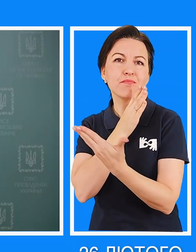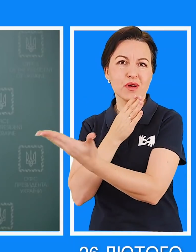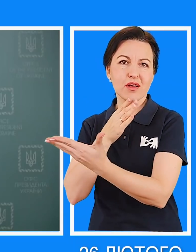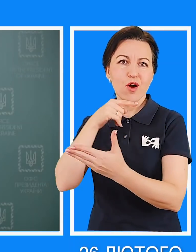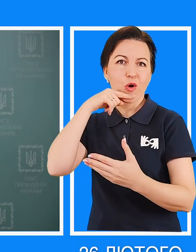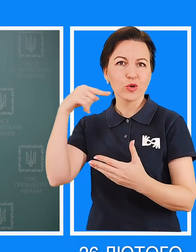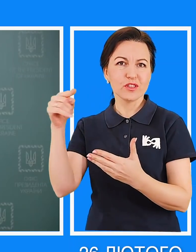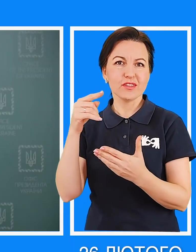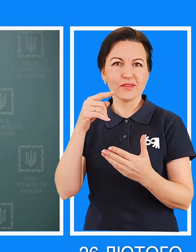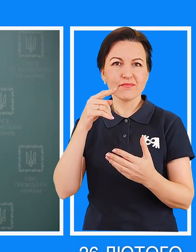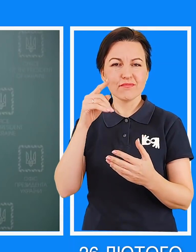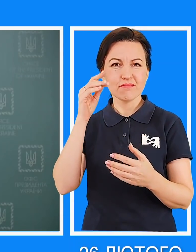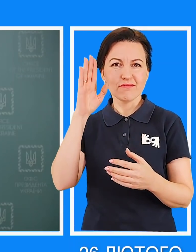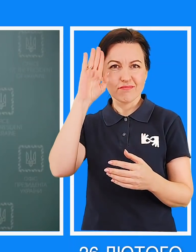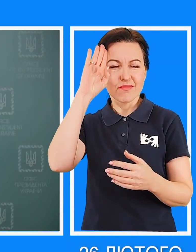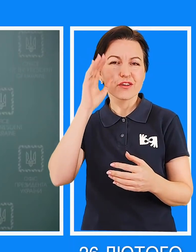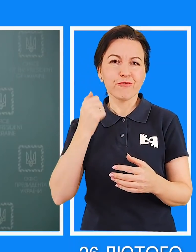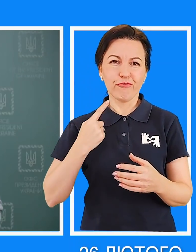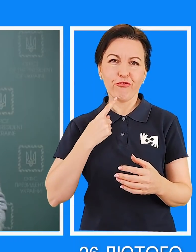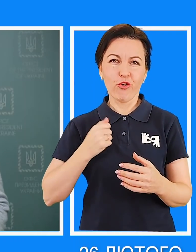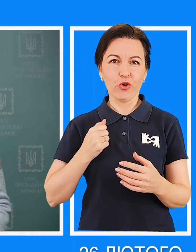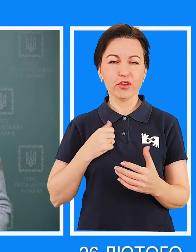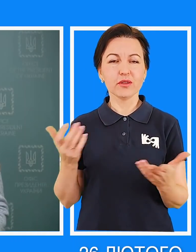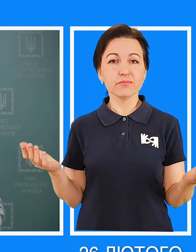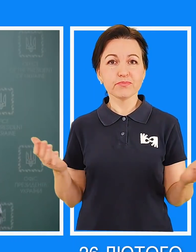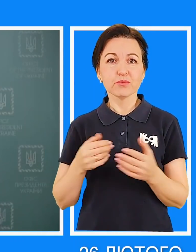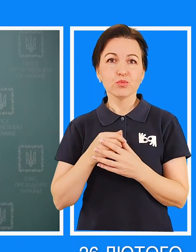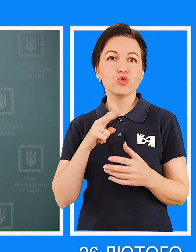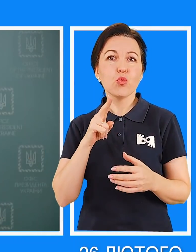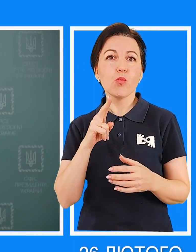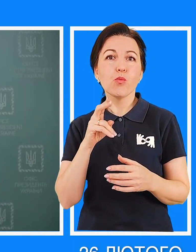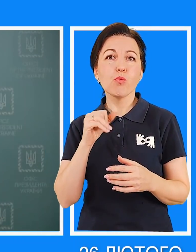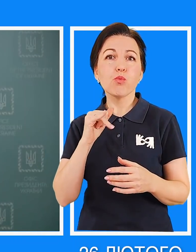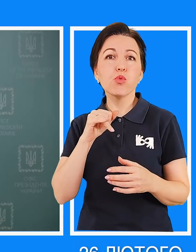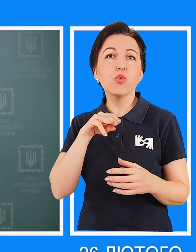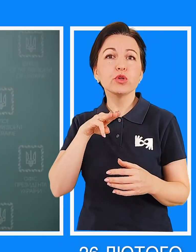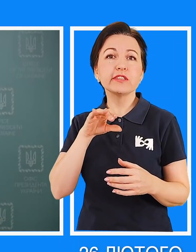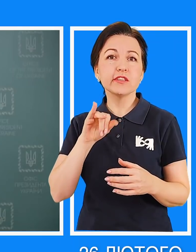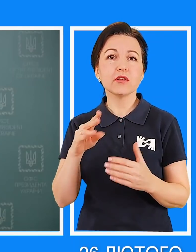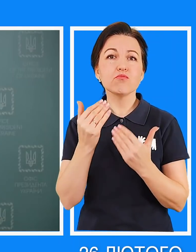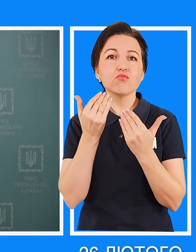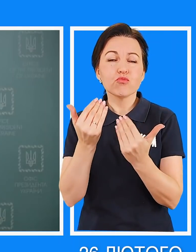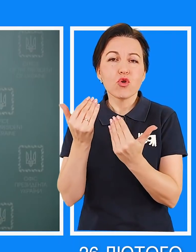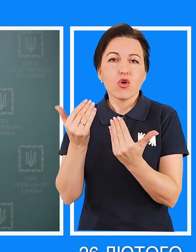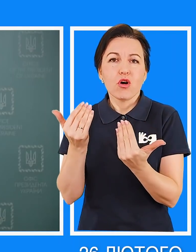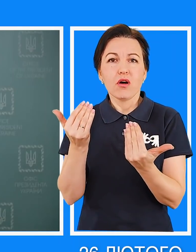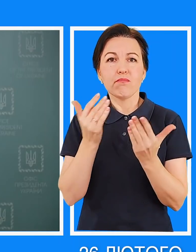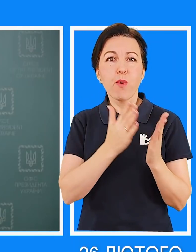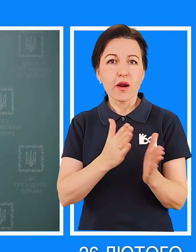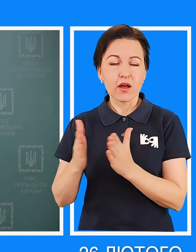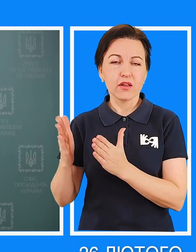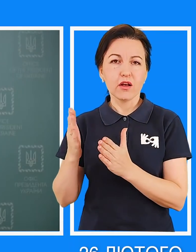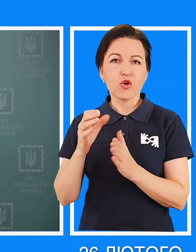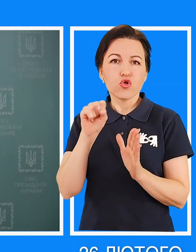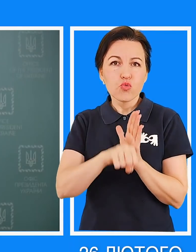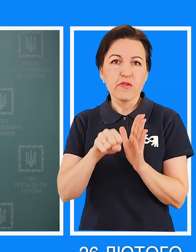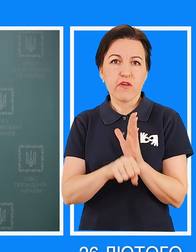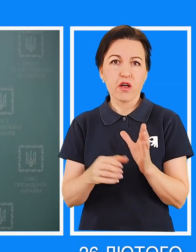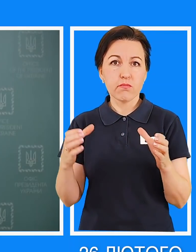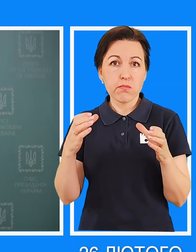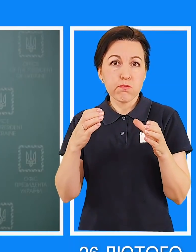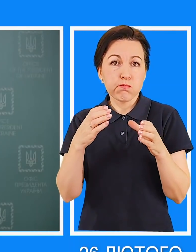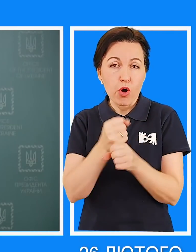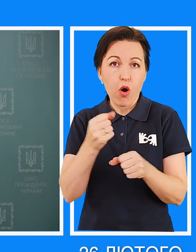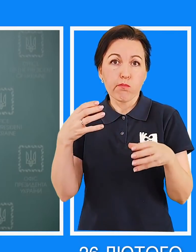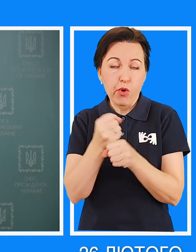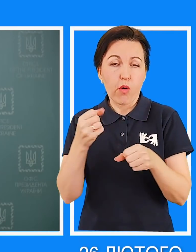російських матусь, в яких путінський режим божевільний вбиває пачками їх дітей тут, в